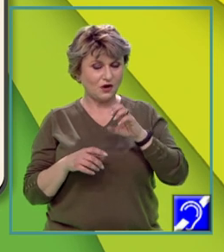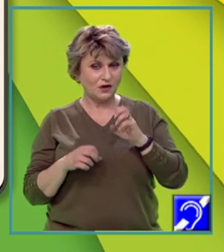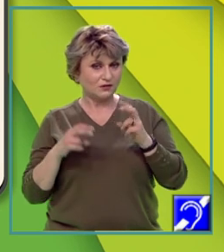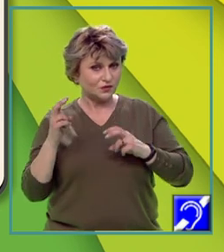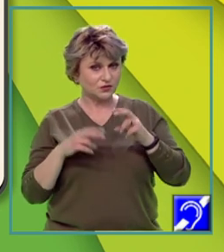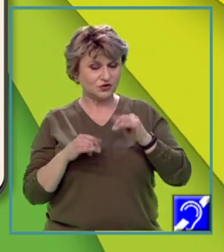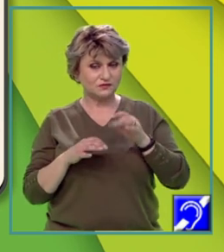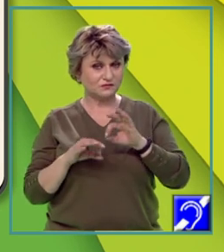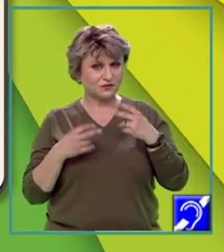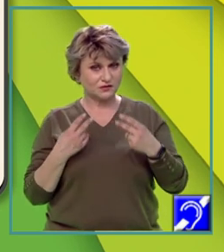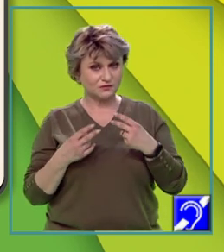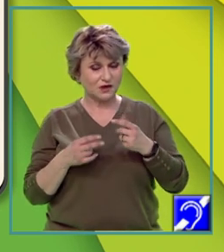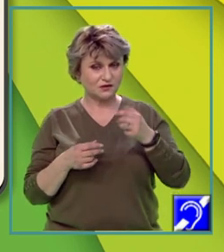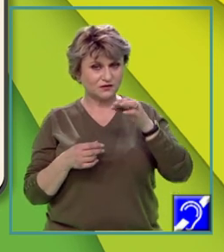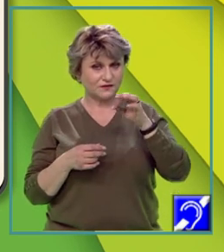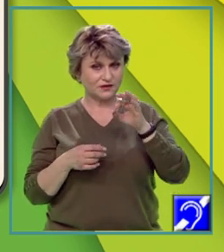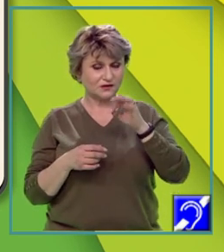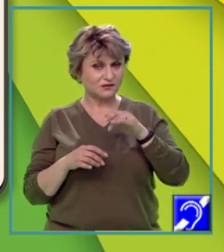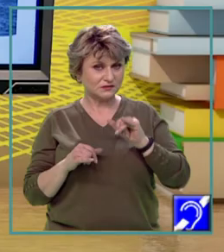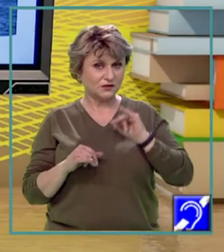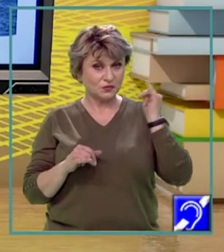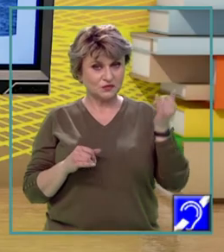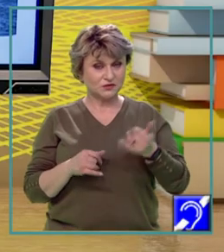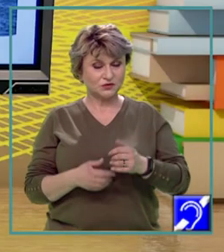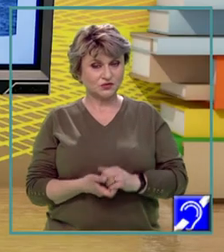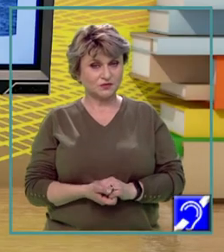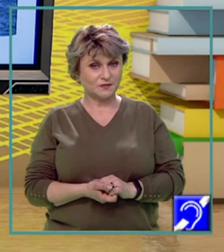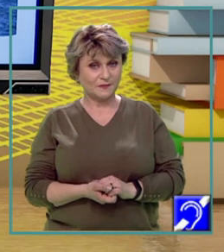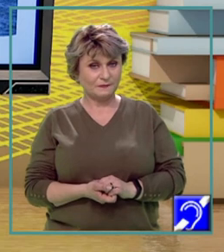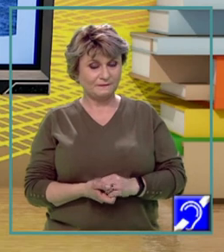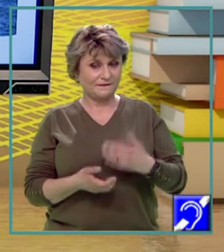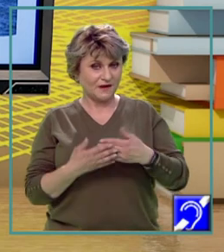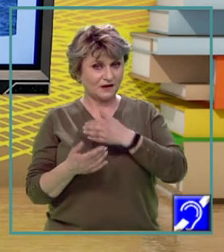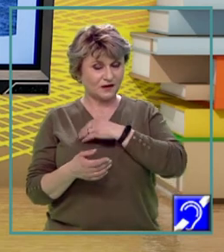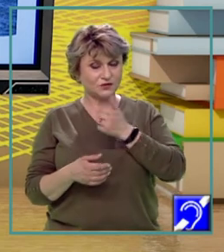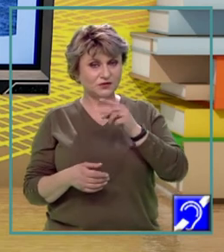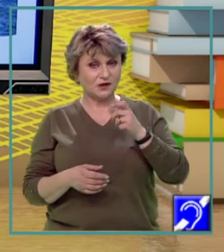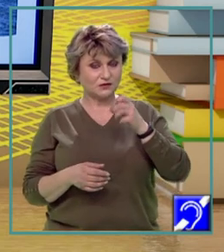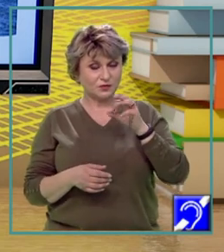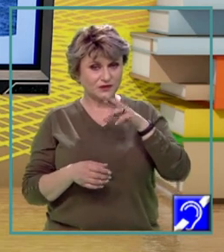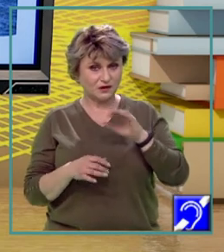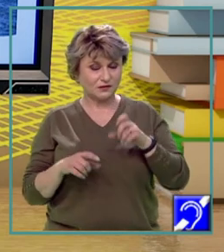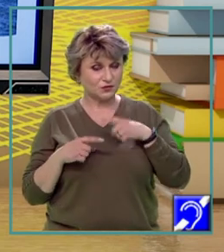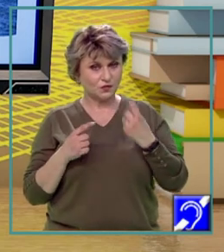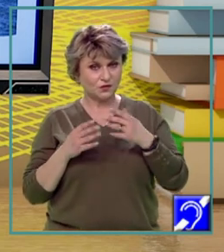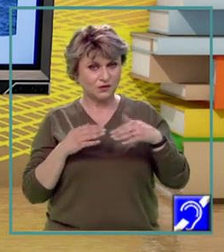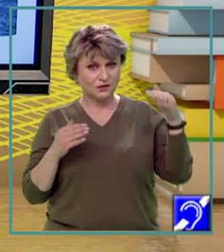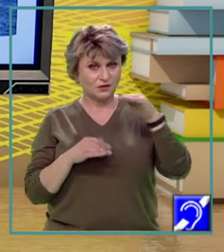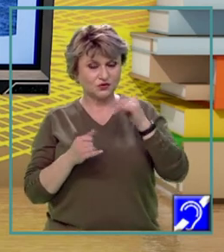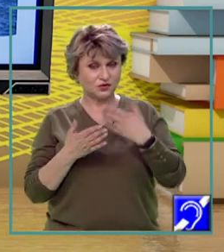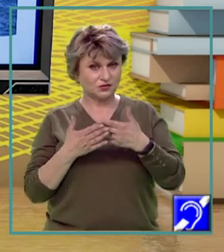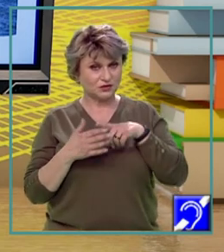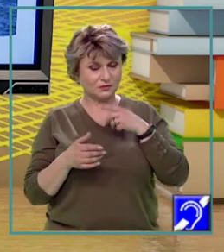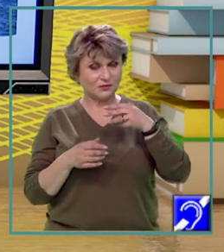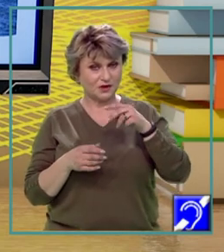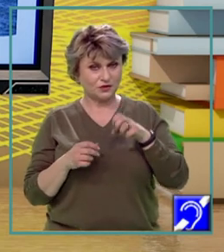rol foarte important, activitățile turistice. Gradul de antropizare este unul ridicat, acesta fiind un